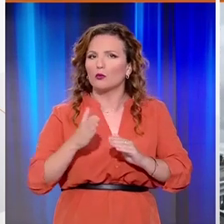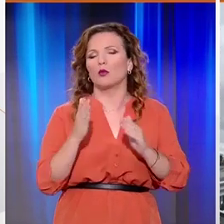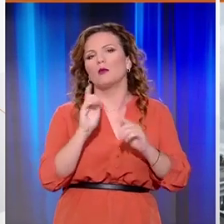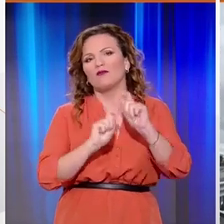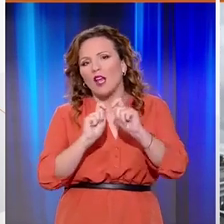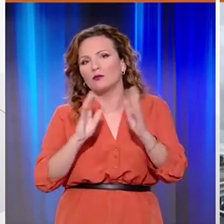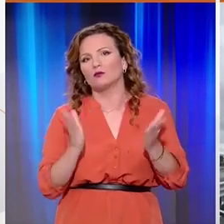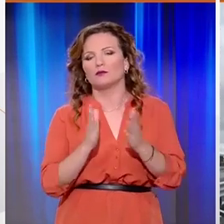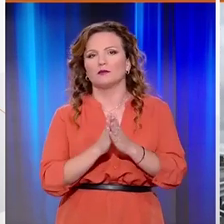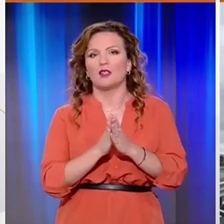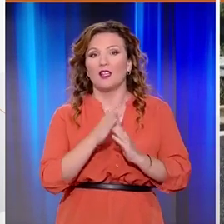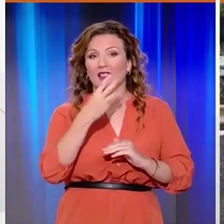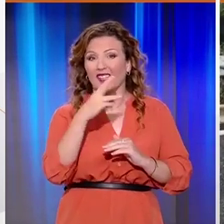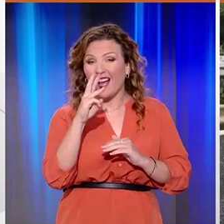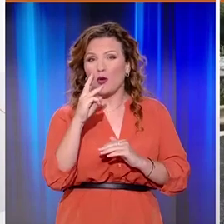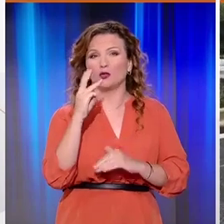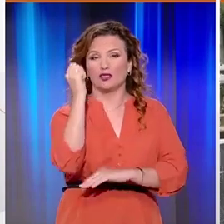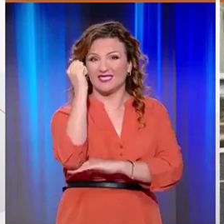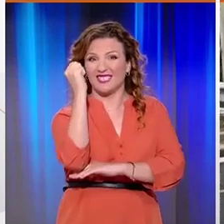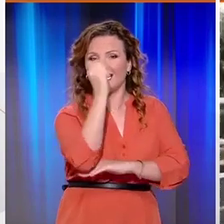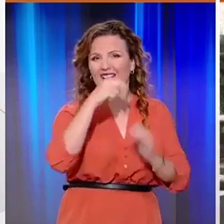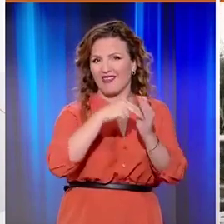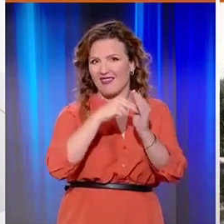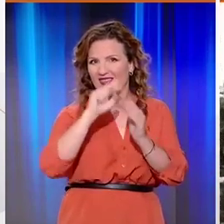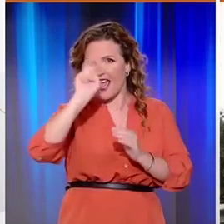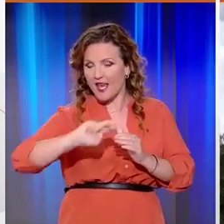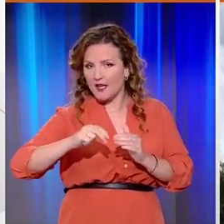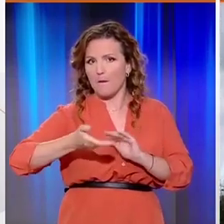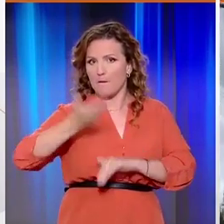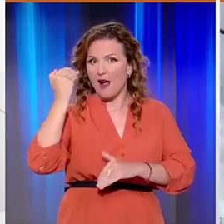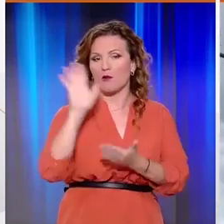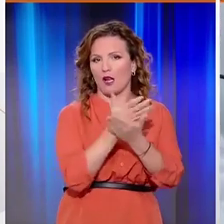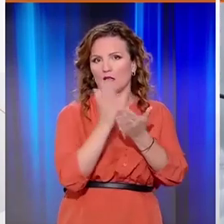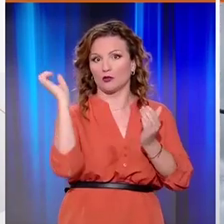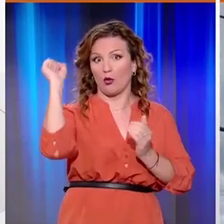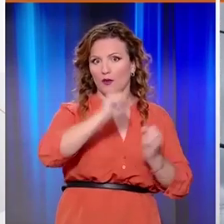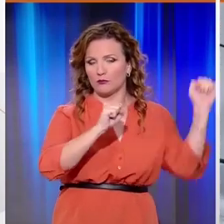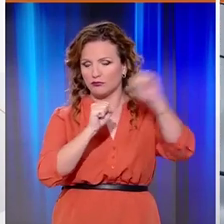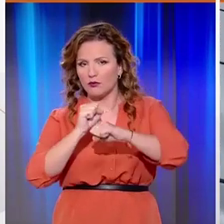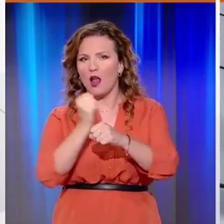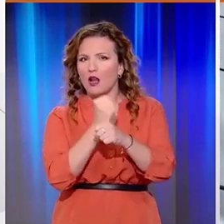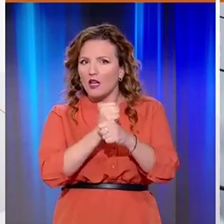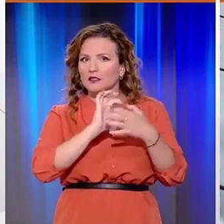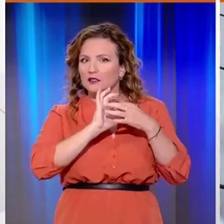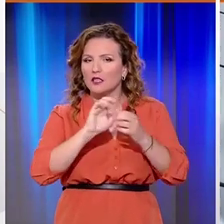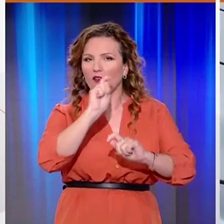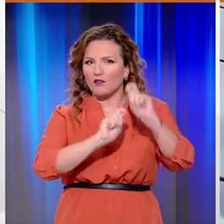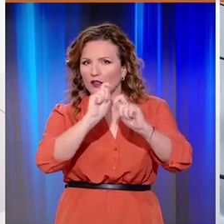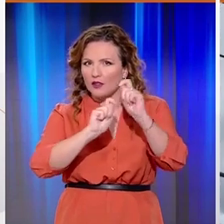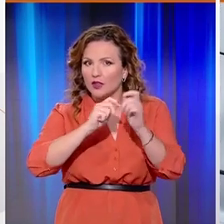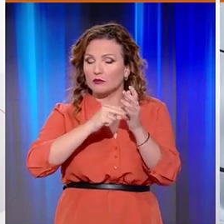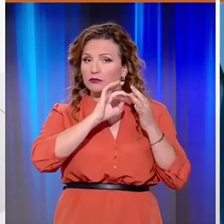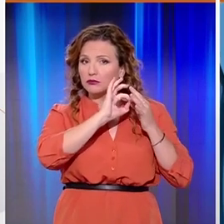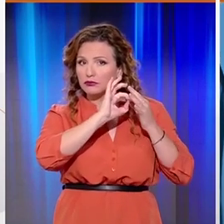κάνουμε τώρα. Περισσότερους από 300 στήλους του δικτύου διανομής ηλεκτρικής ενέργειας κατέστρεψε η κακοκαιρία. Οι εργασίες αποκατάστασης ηλεκτροδότησης